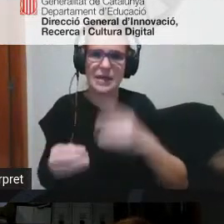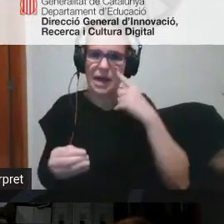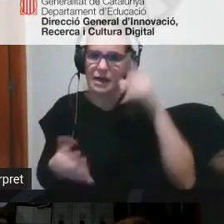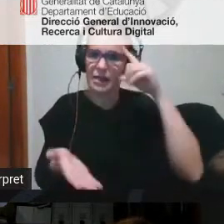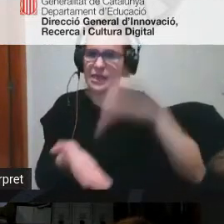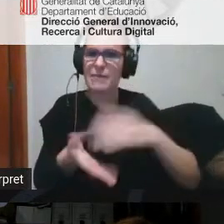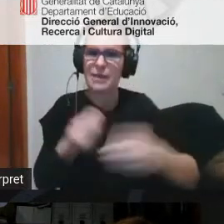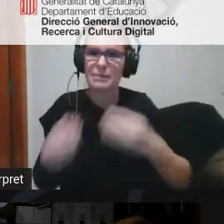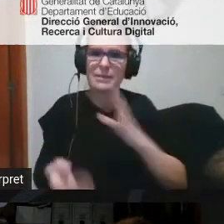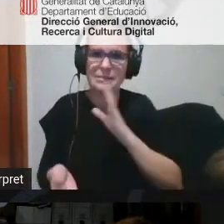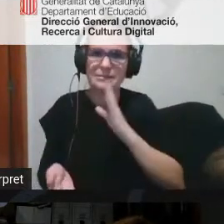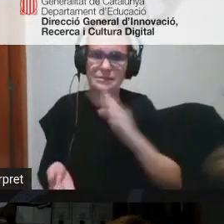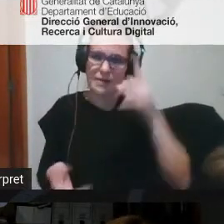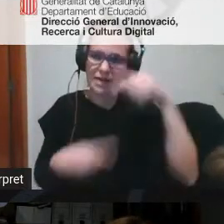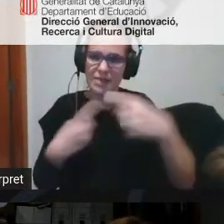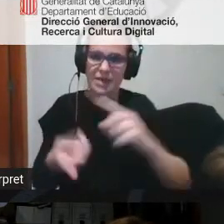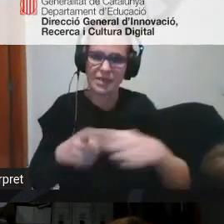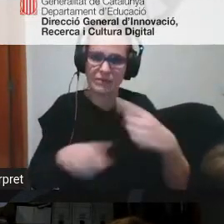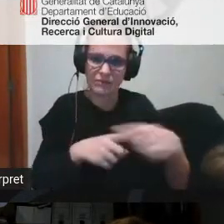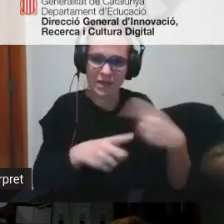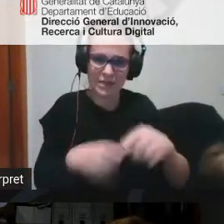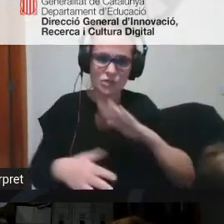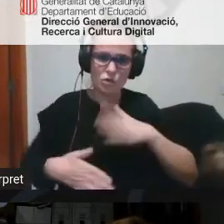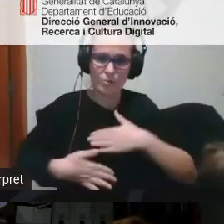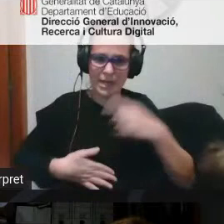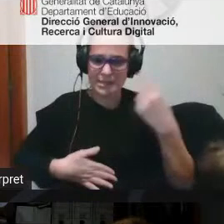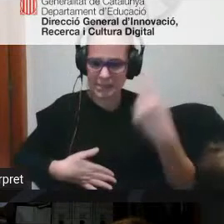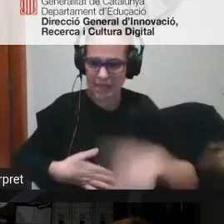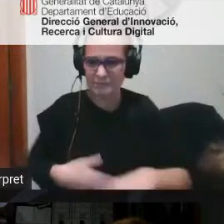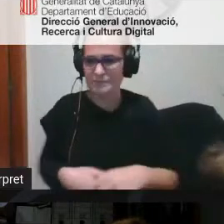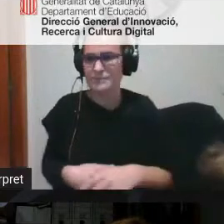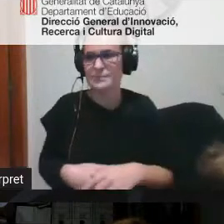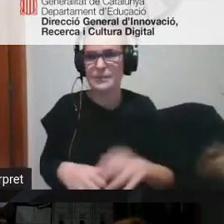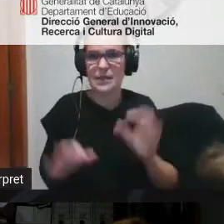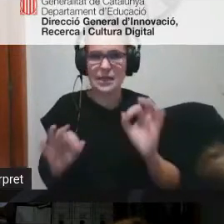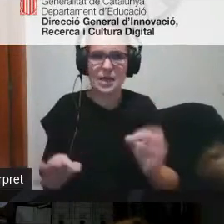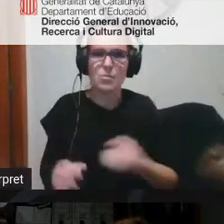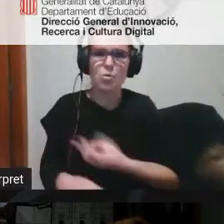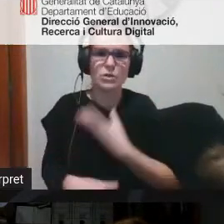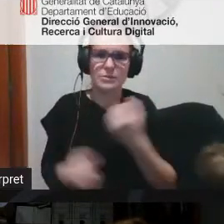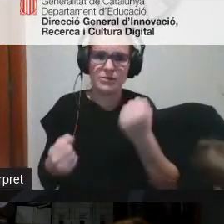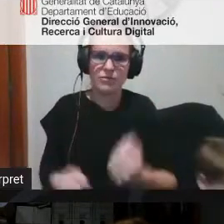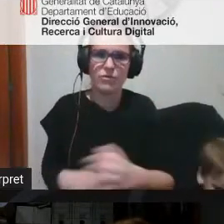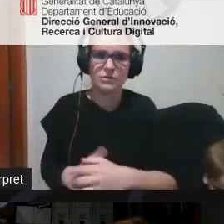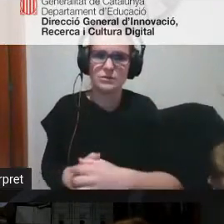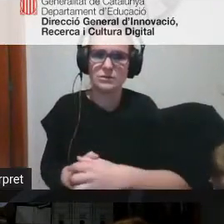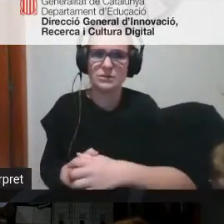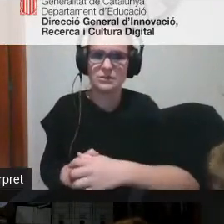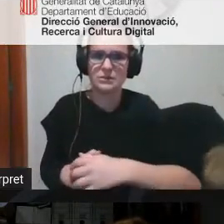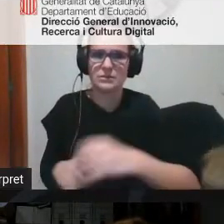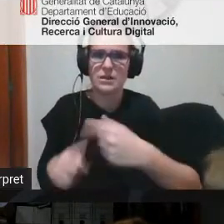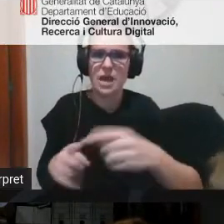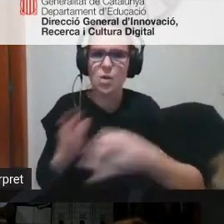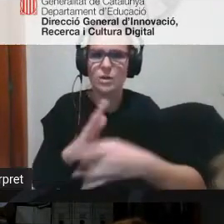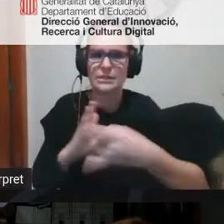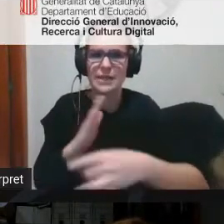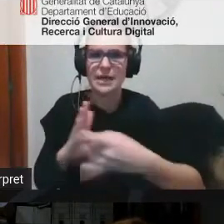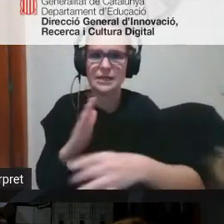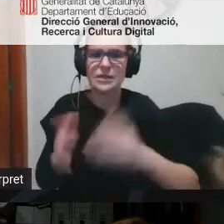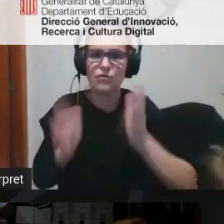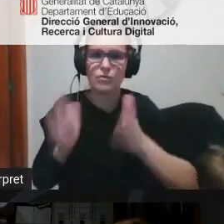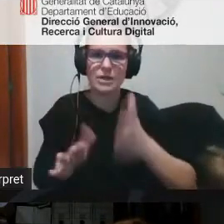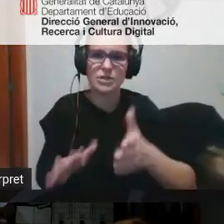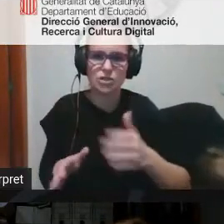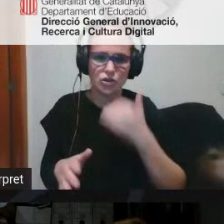dia cada dia era diferent hi havia alguna sorpresa i en si motivava molt és a dir ha de ser de qualitat la formació que